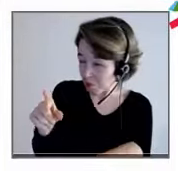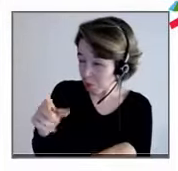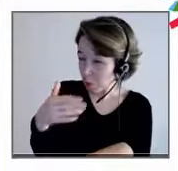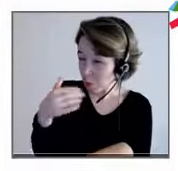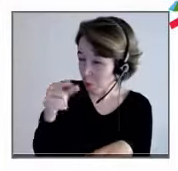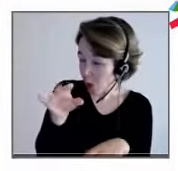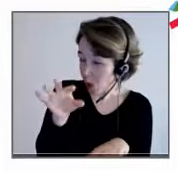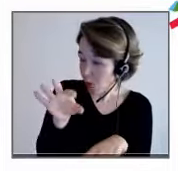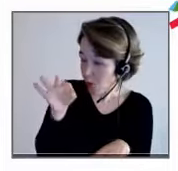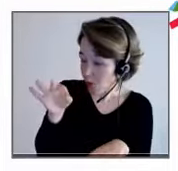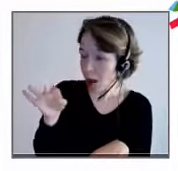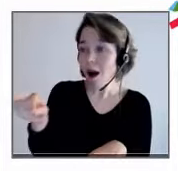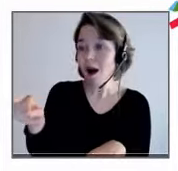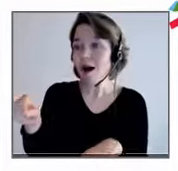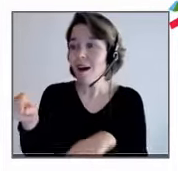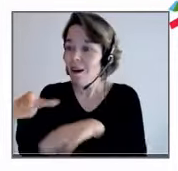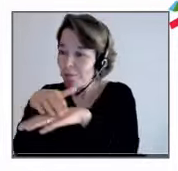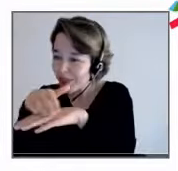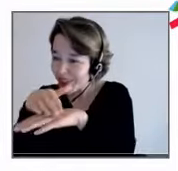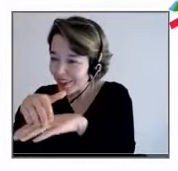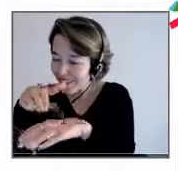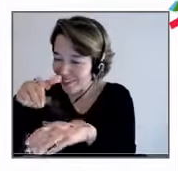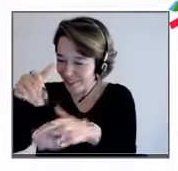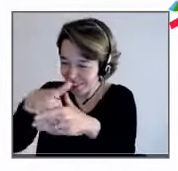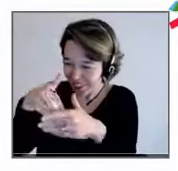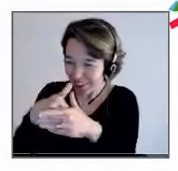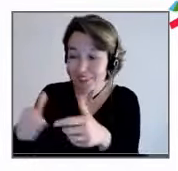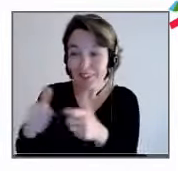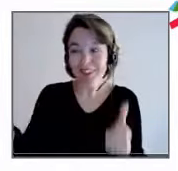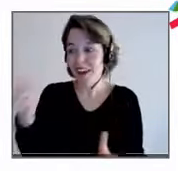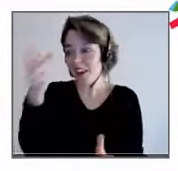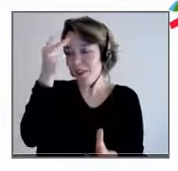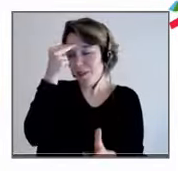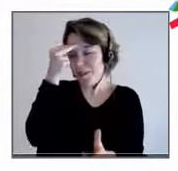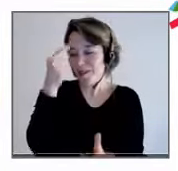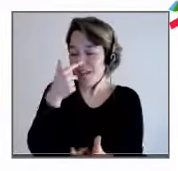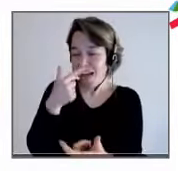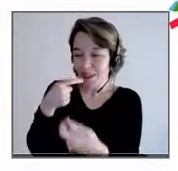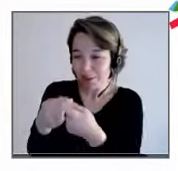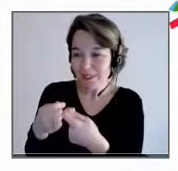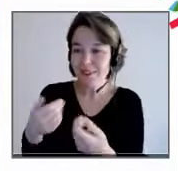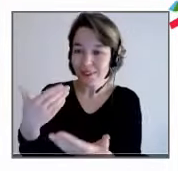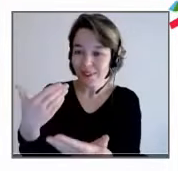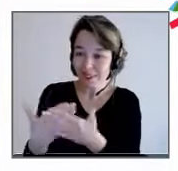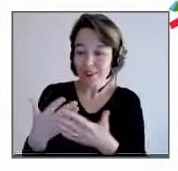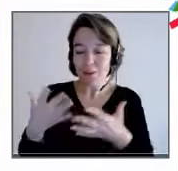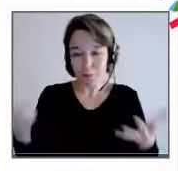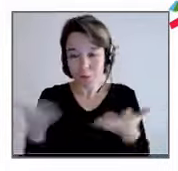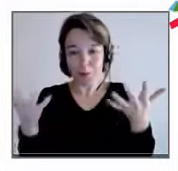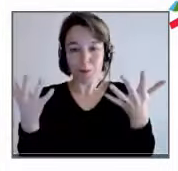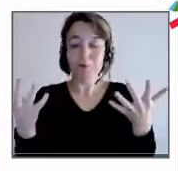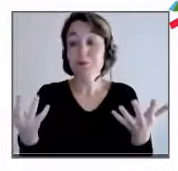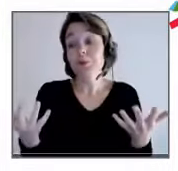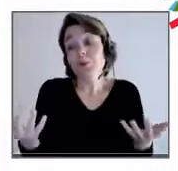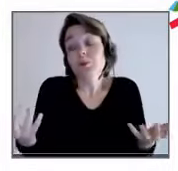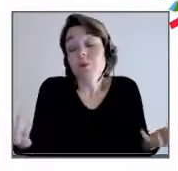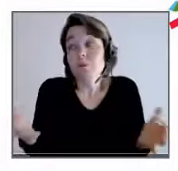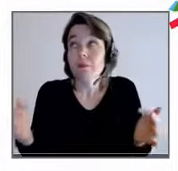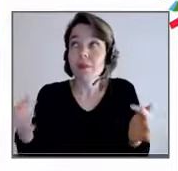alors que l'autre, pas du tout. C'est un intérêt de recrutement, d'attractivité, de fidélité, c'est fini, mais en tout cas, d